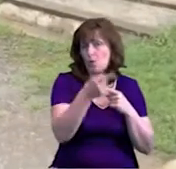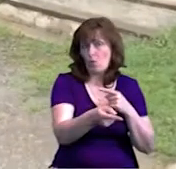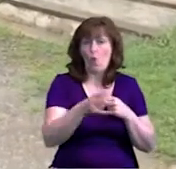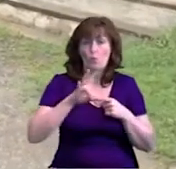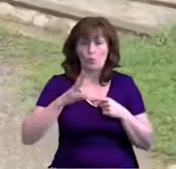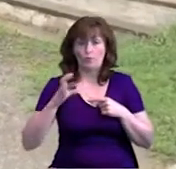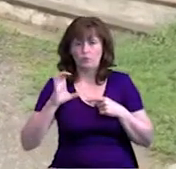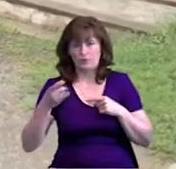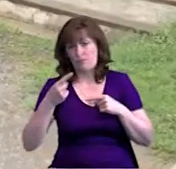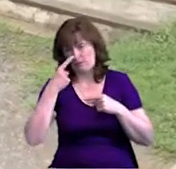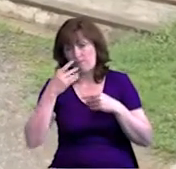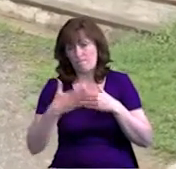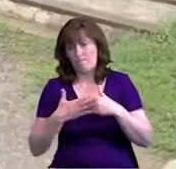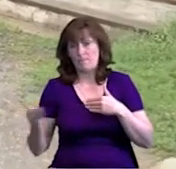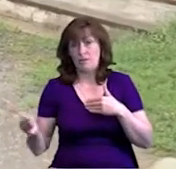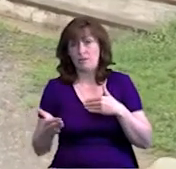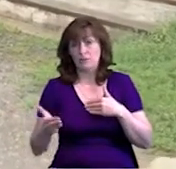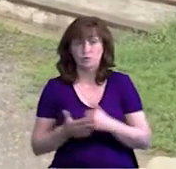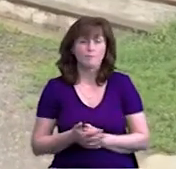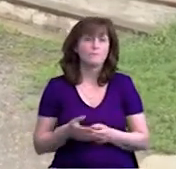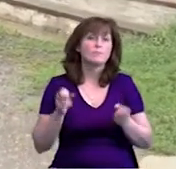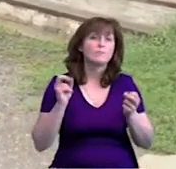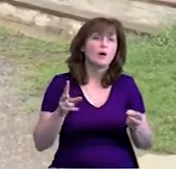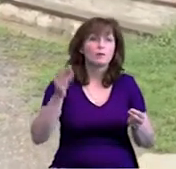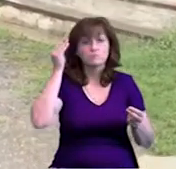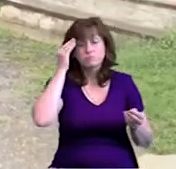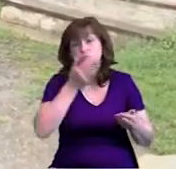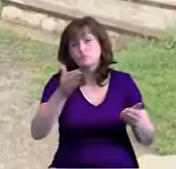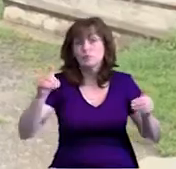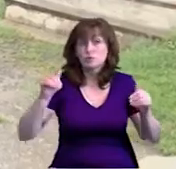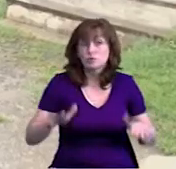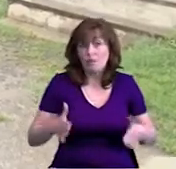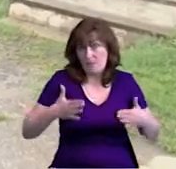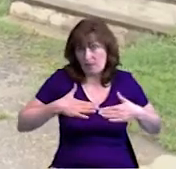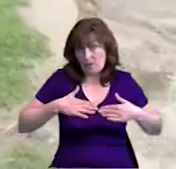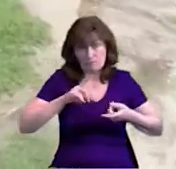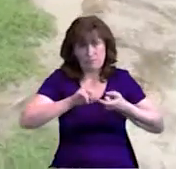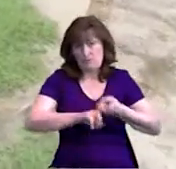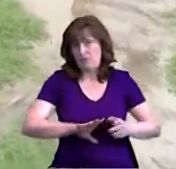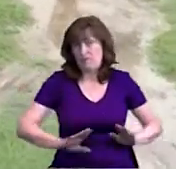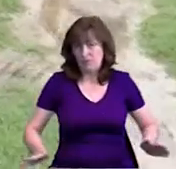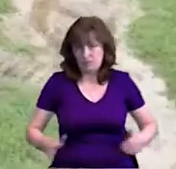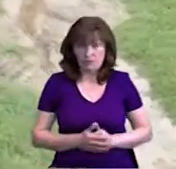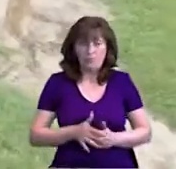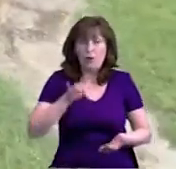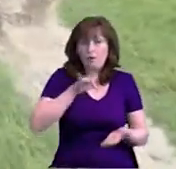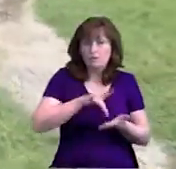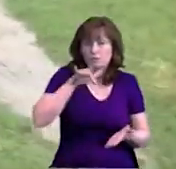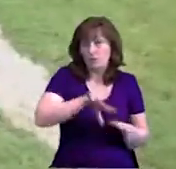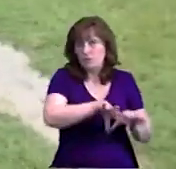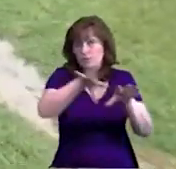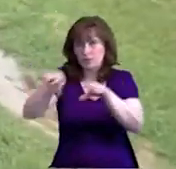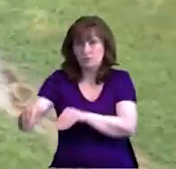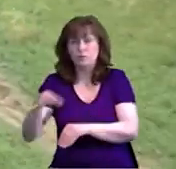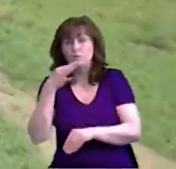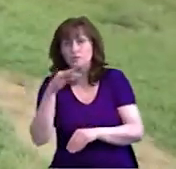до Новгорода-Сіверського. Ну, як рішати, це ж таке діло, от нас не зависить. Що центр переносуть із Семенівки